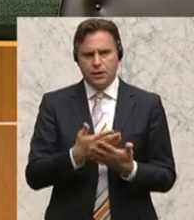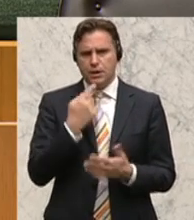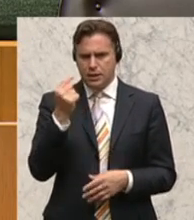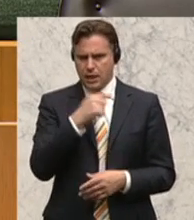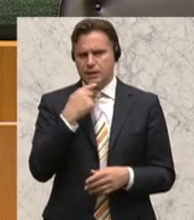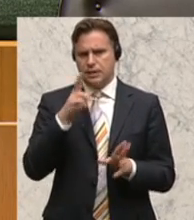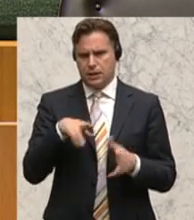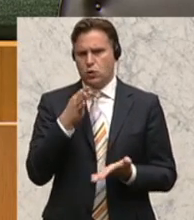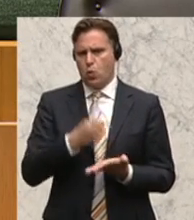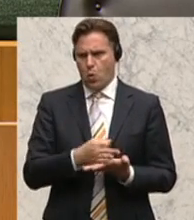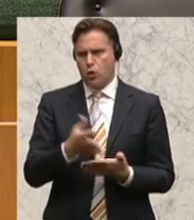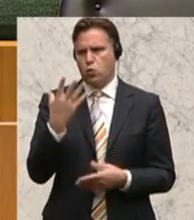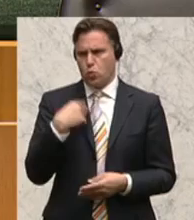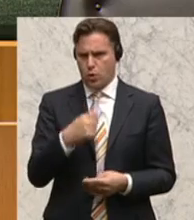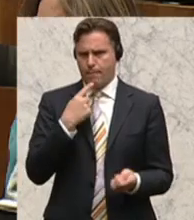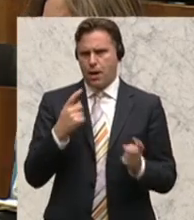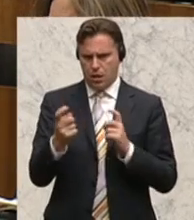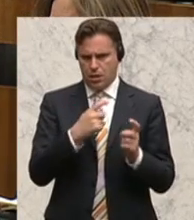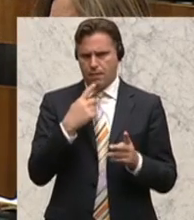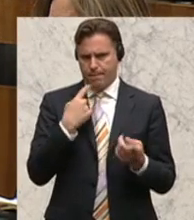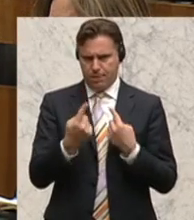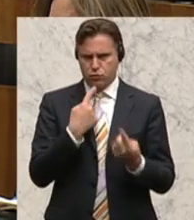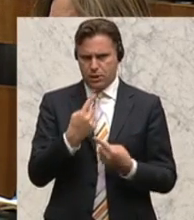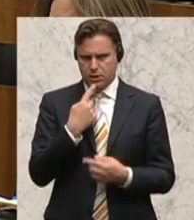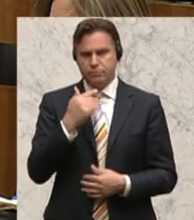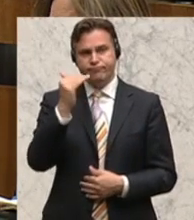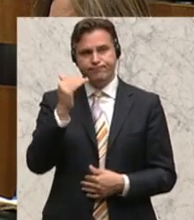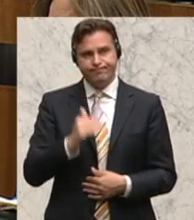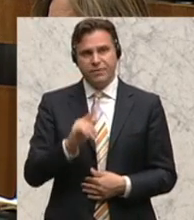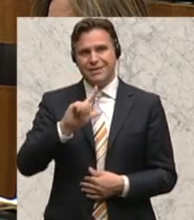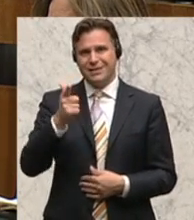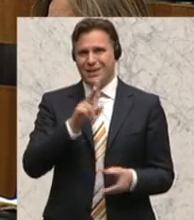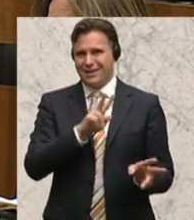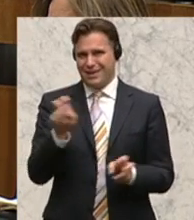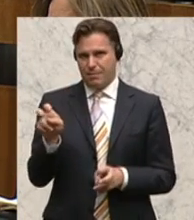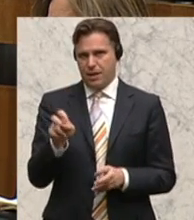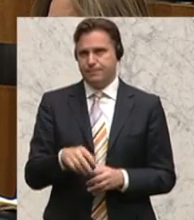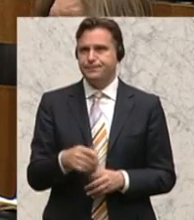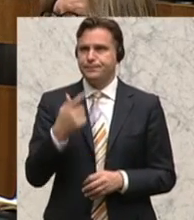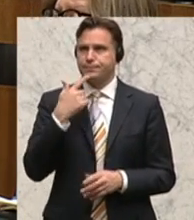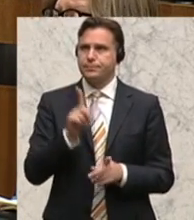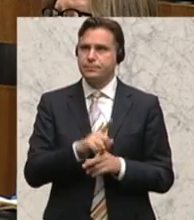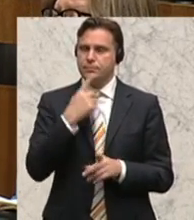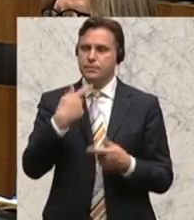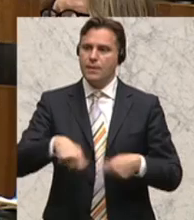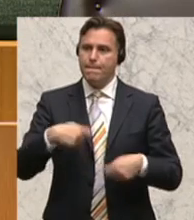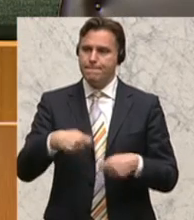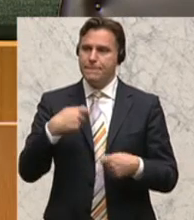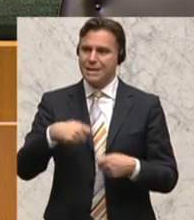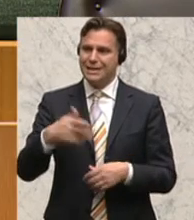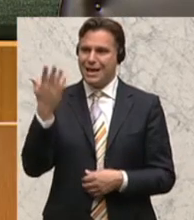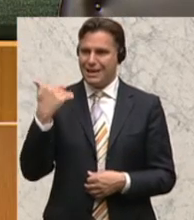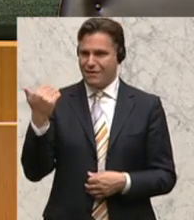dass wir uns darüber unterhalten. Zum Zweiten, wir haben uns in der Präsidiale auch darauf verständigt,